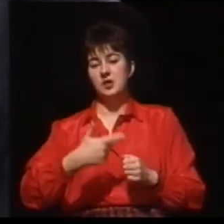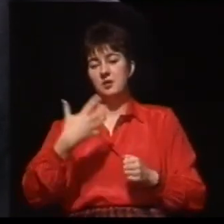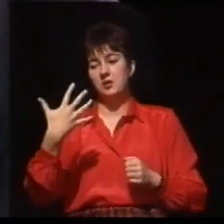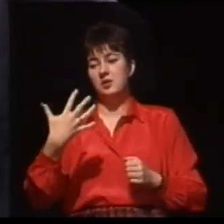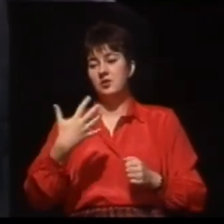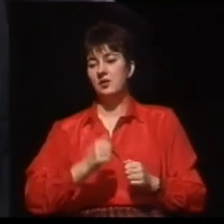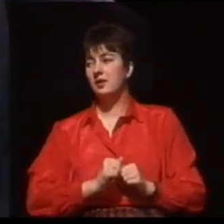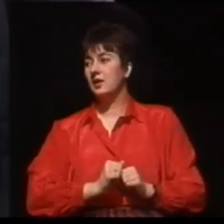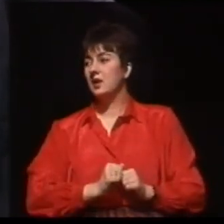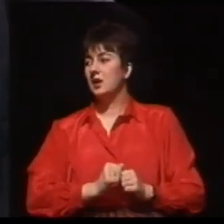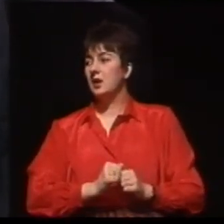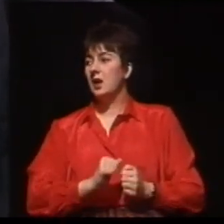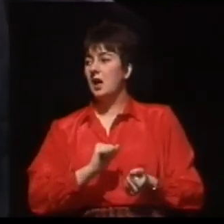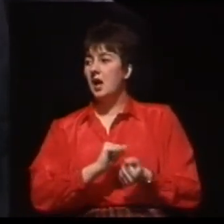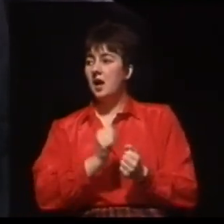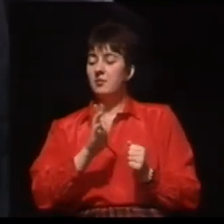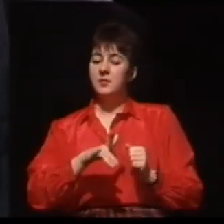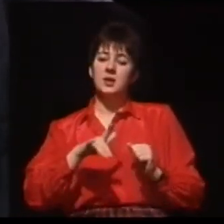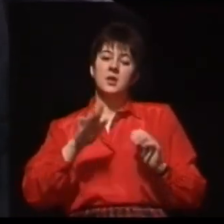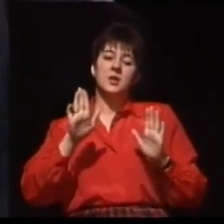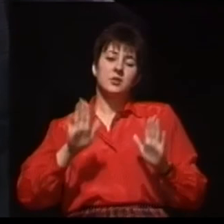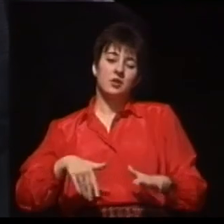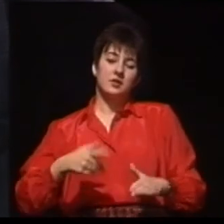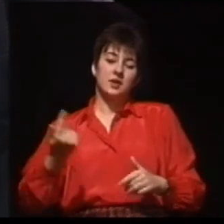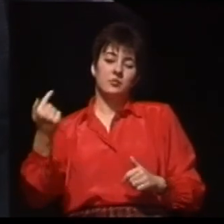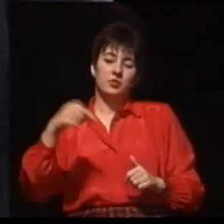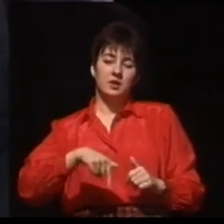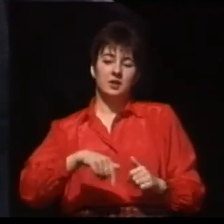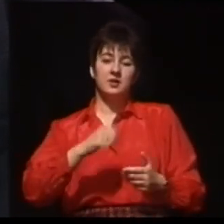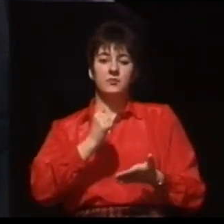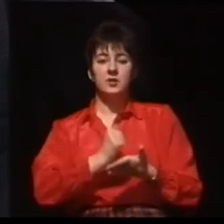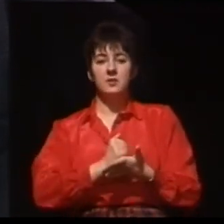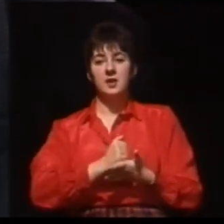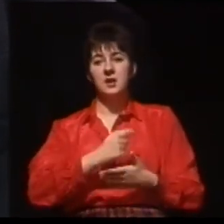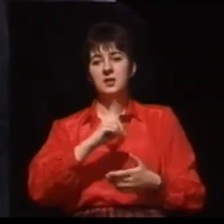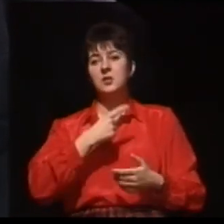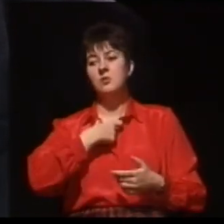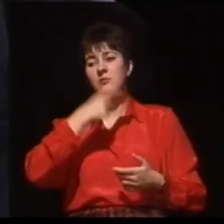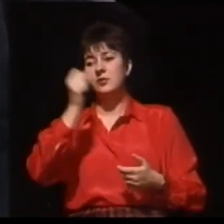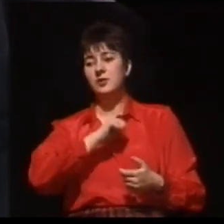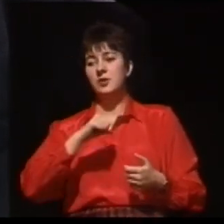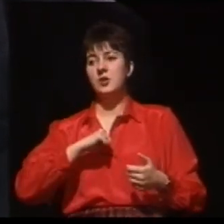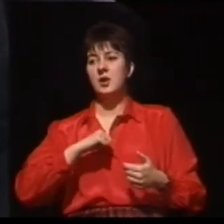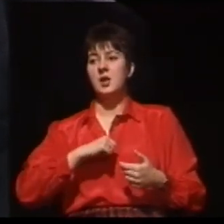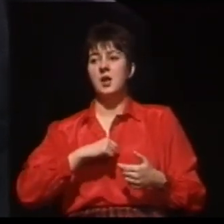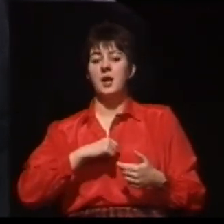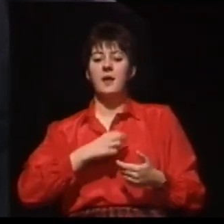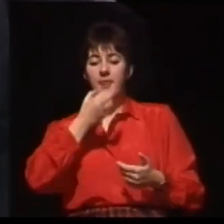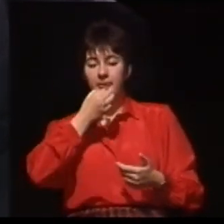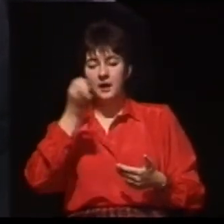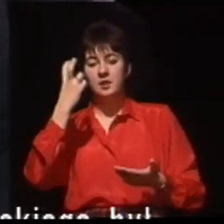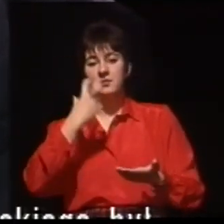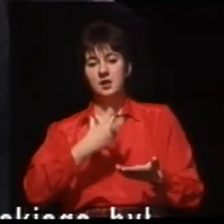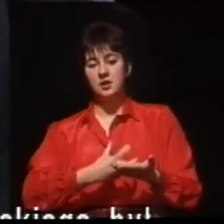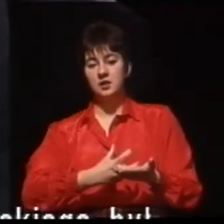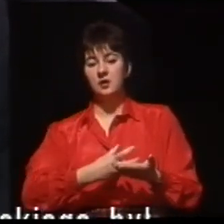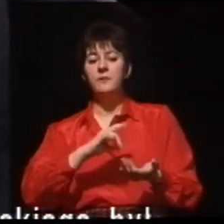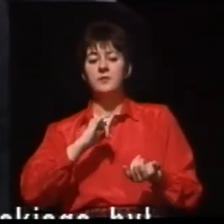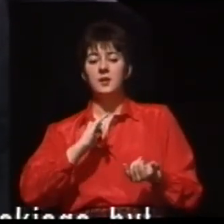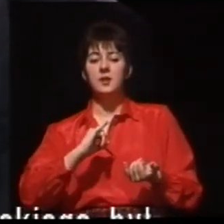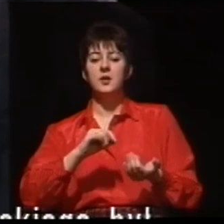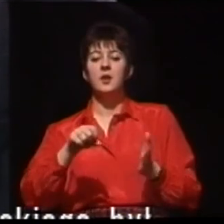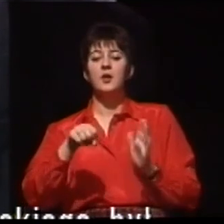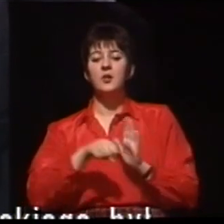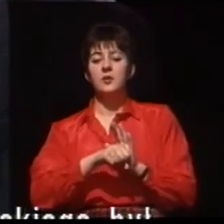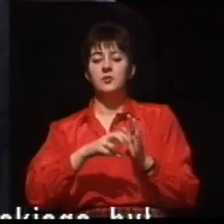Zgłosić się listownie lub telefonicznie. Proponuję listownie i dołączyć, jeżeli to jest możliwe, już wykonywane badania. My